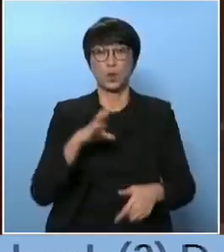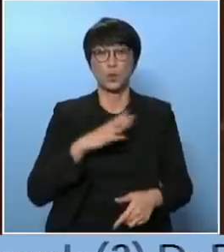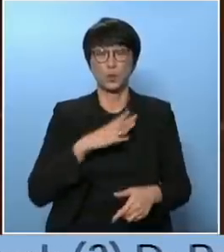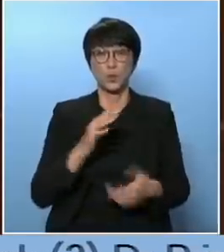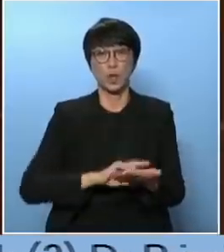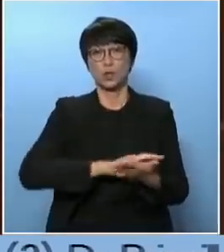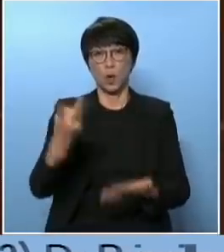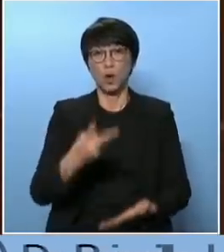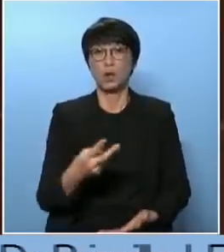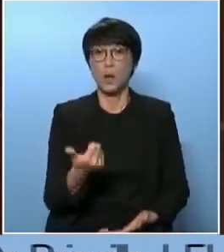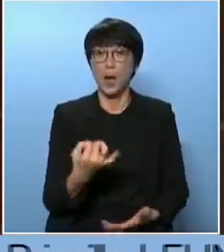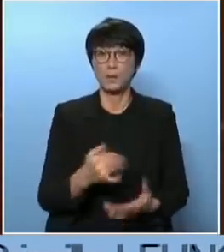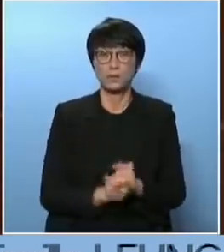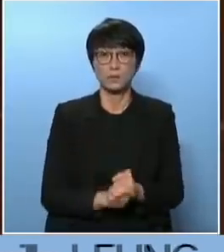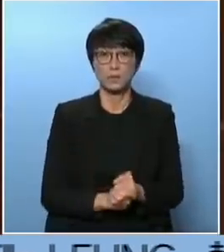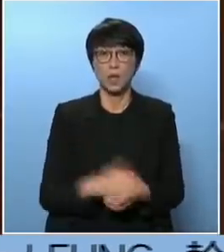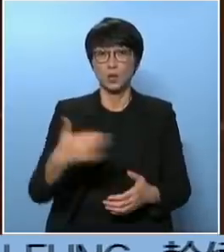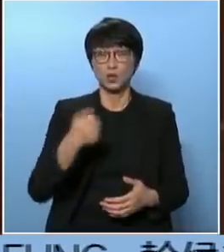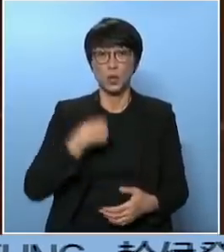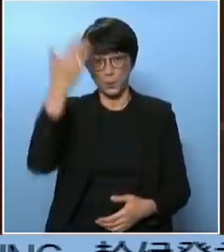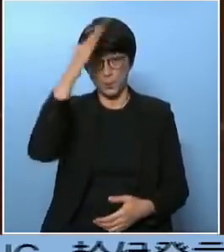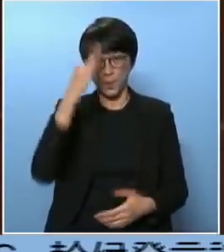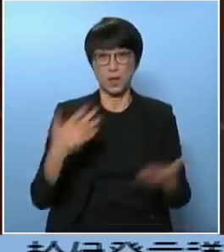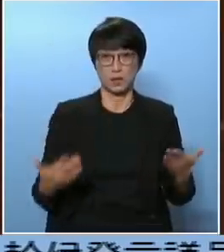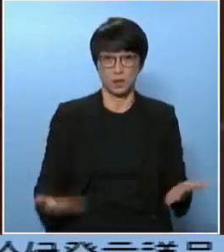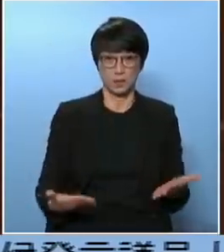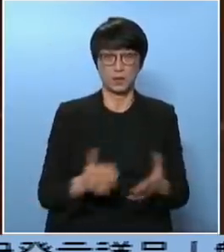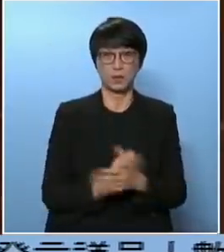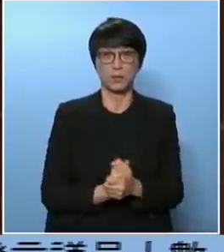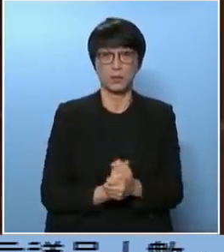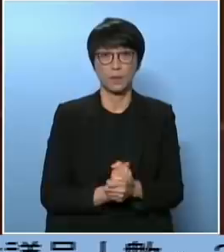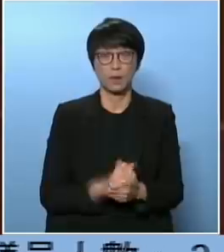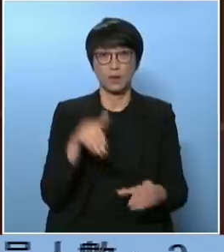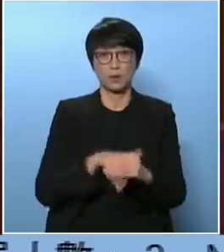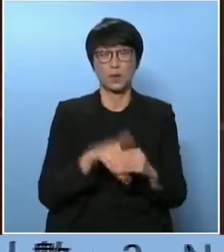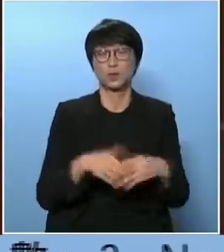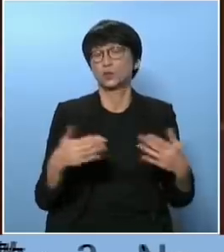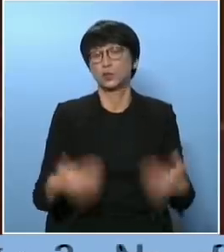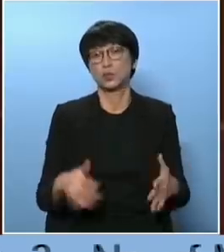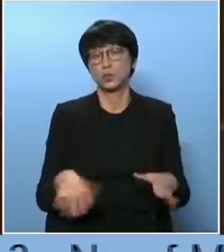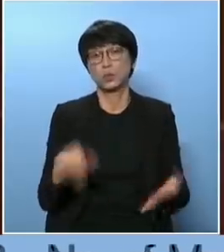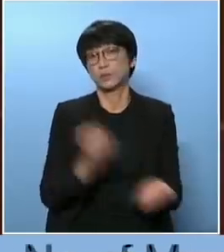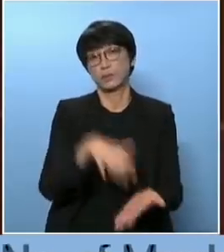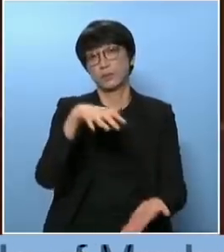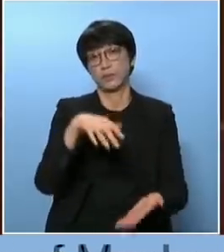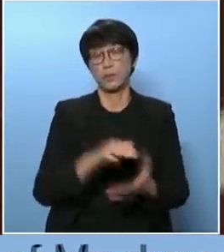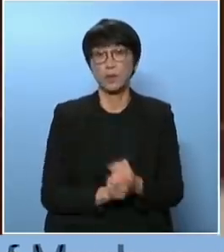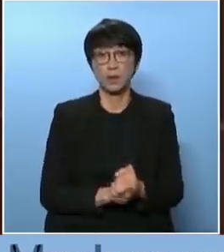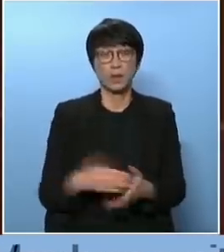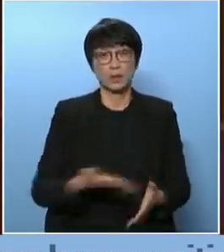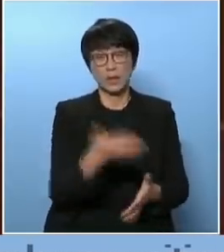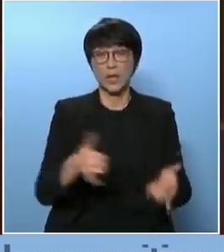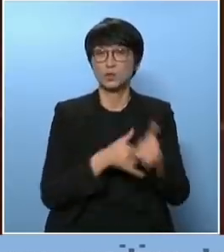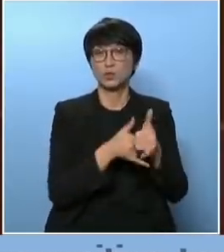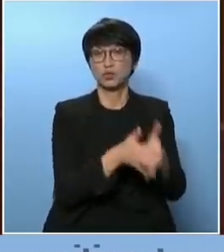都要纠正小姐我明白了这次已经过了庙了过了海神仙大家不是要